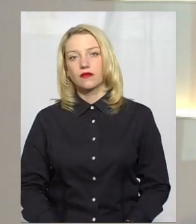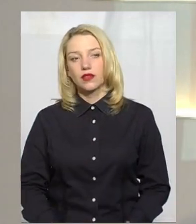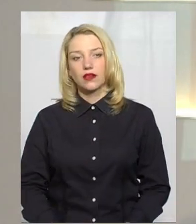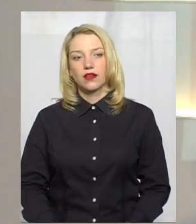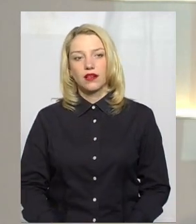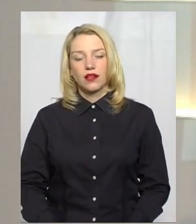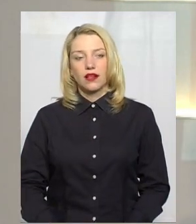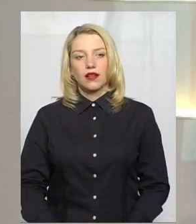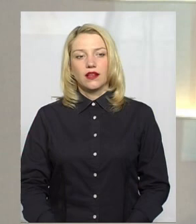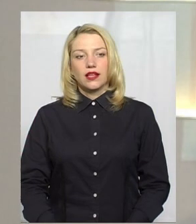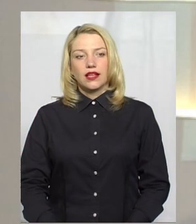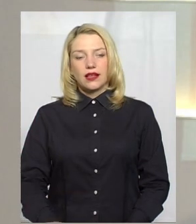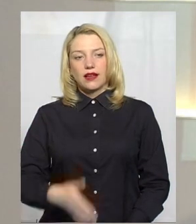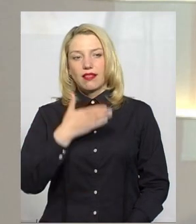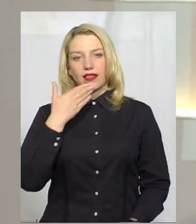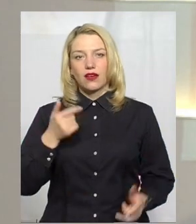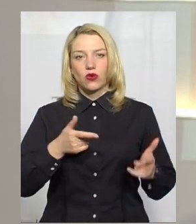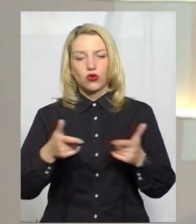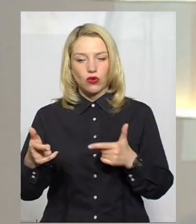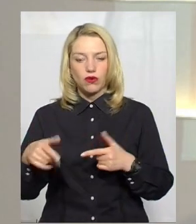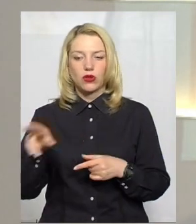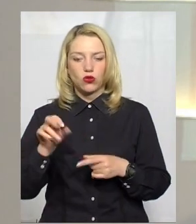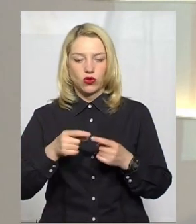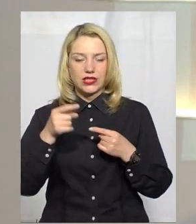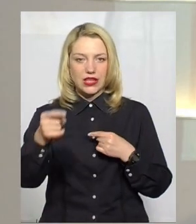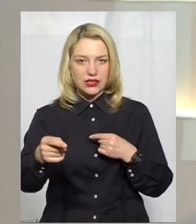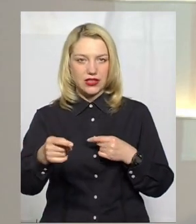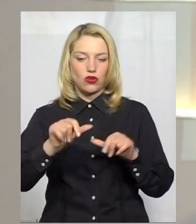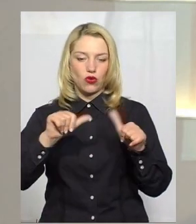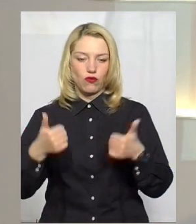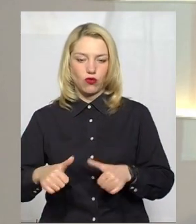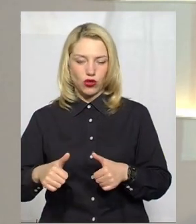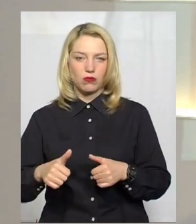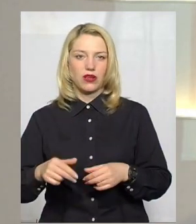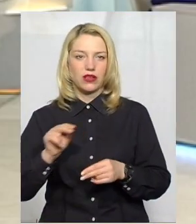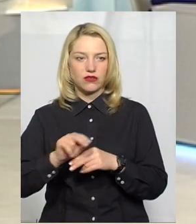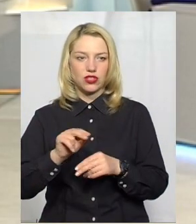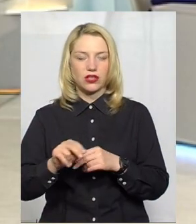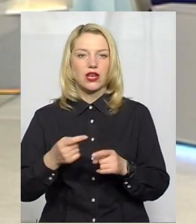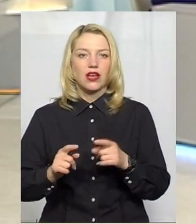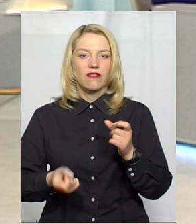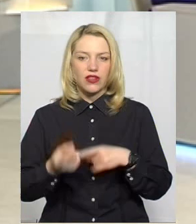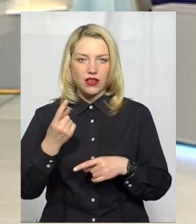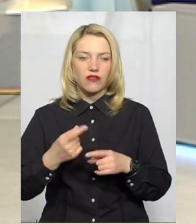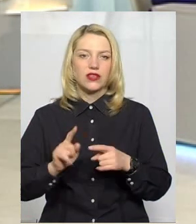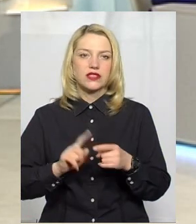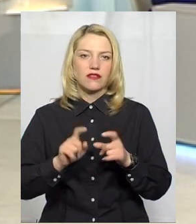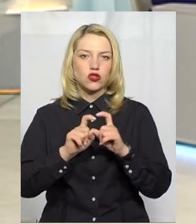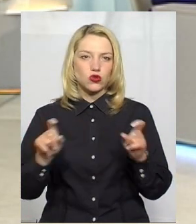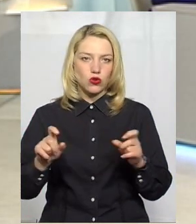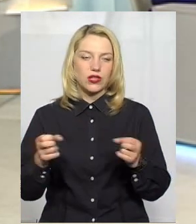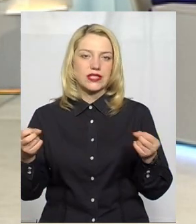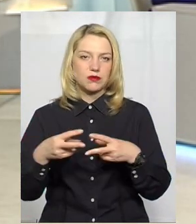Неготовими до дистанційної форми навчання виявилися спеціалізовані школи, де навчаються діти з порушенням слуху. Про це